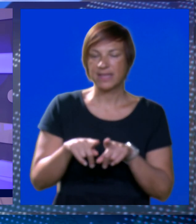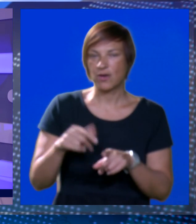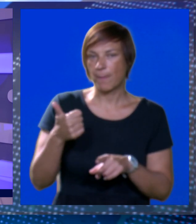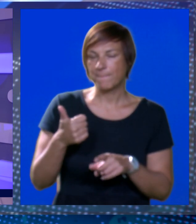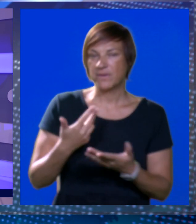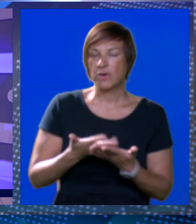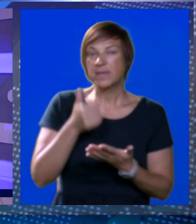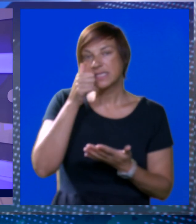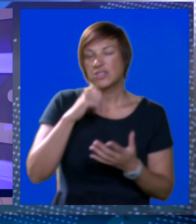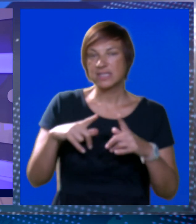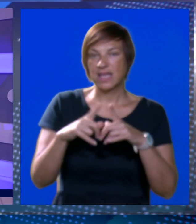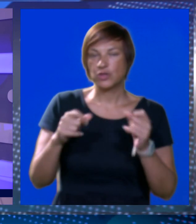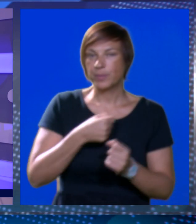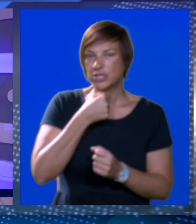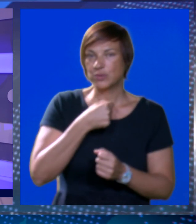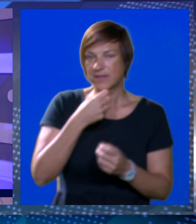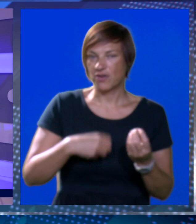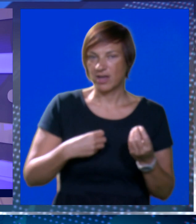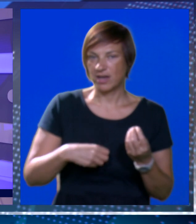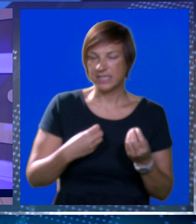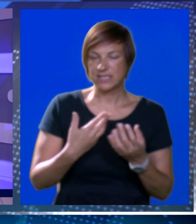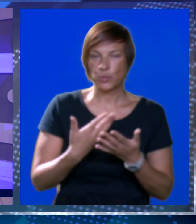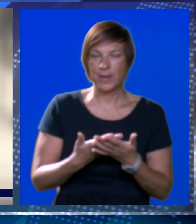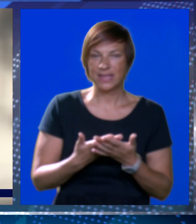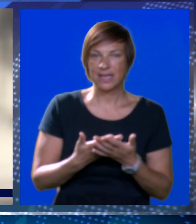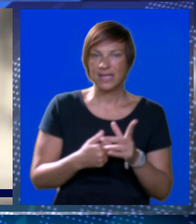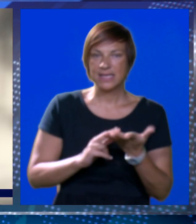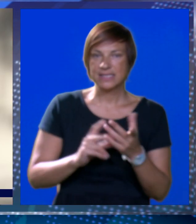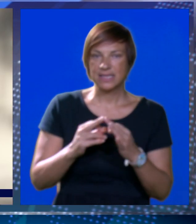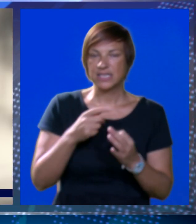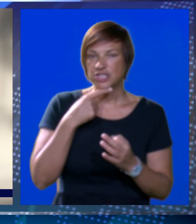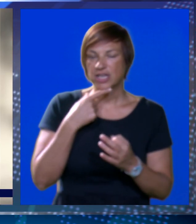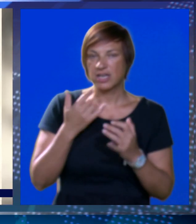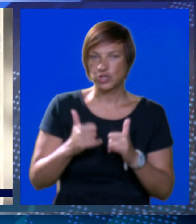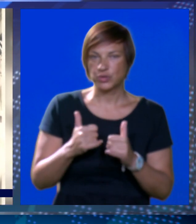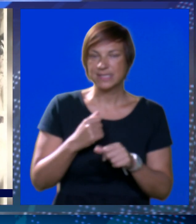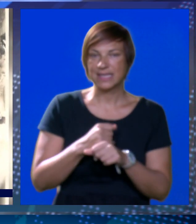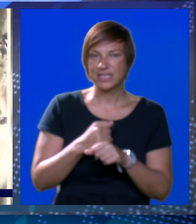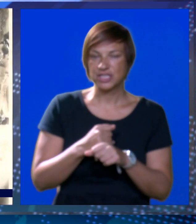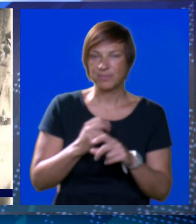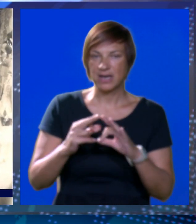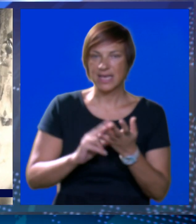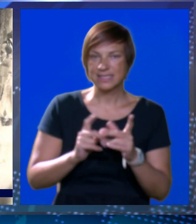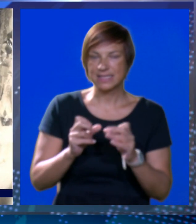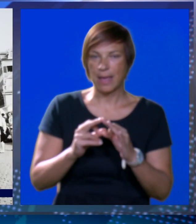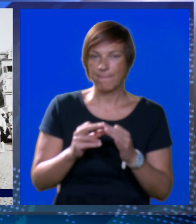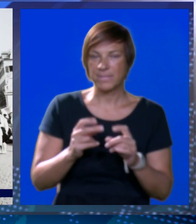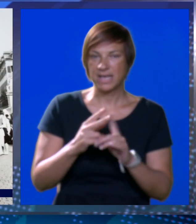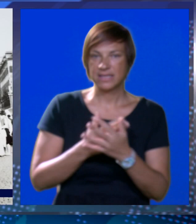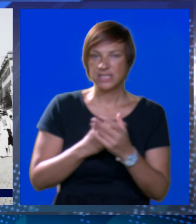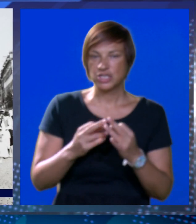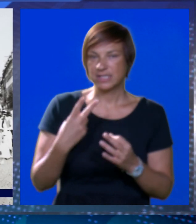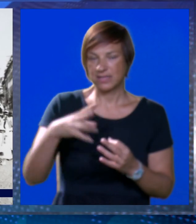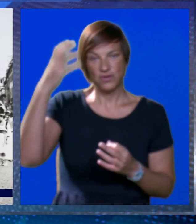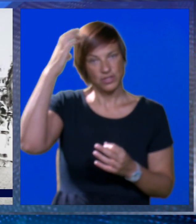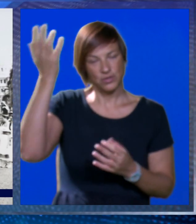također prvo mjesto i zlatnu ploču za vokalno-instrumentalnu izvedbu. Iz Linja navode kako u dosadašnjem dijelovanju ansambla, Dižonska